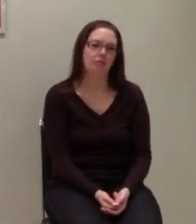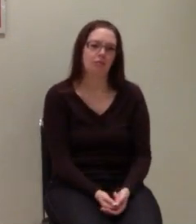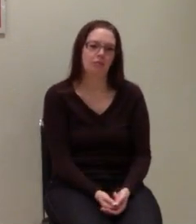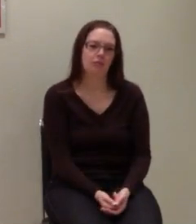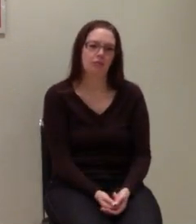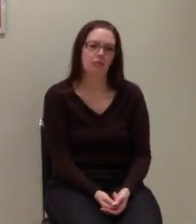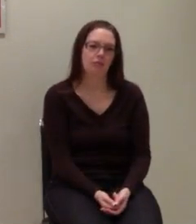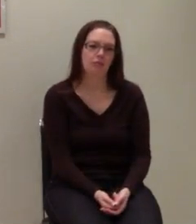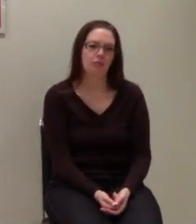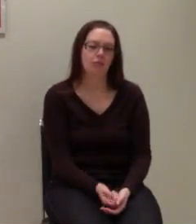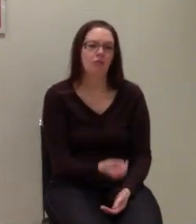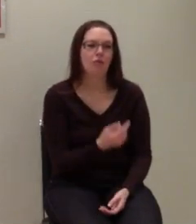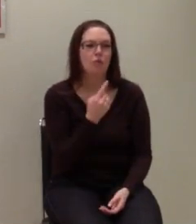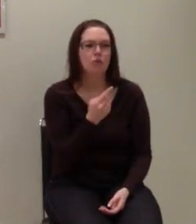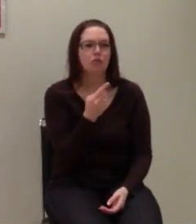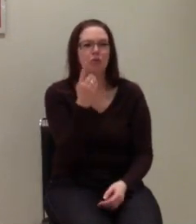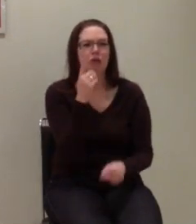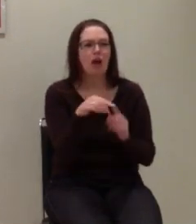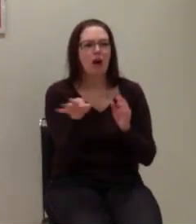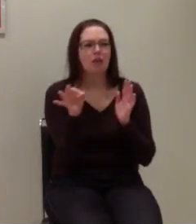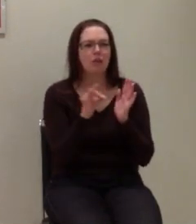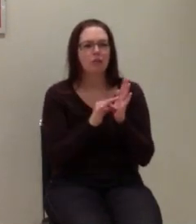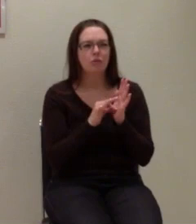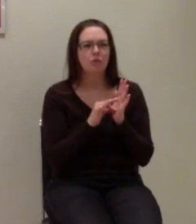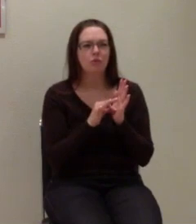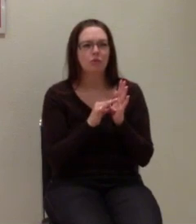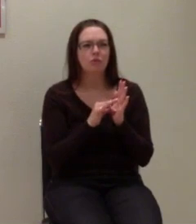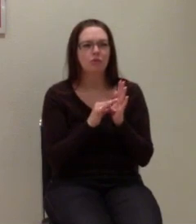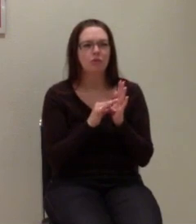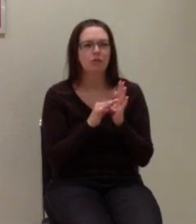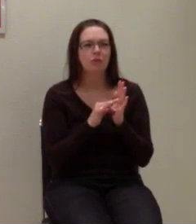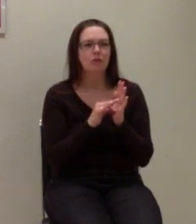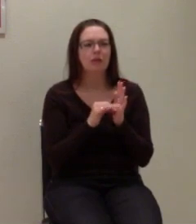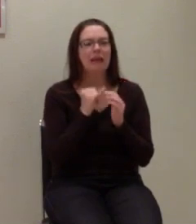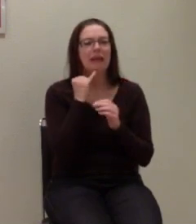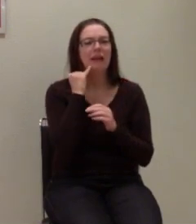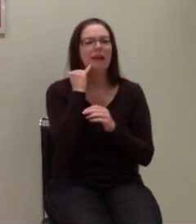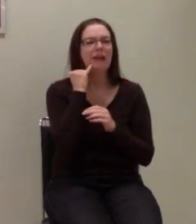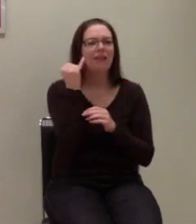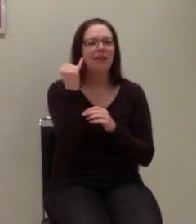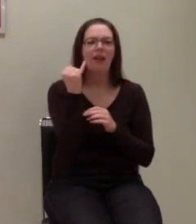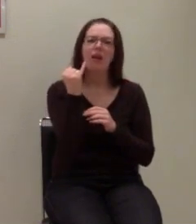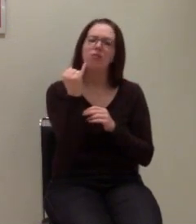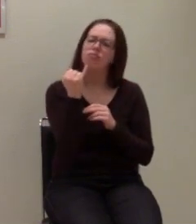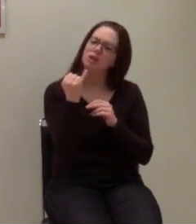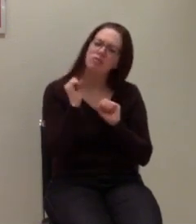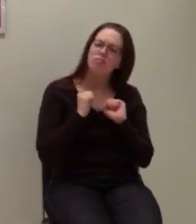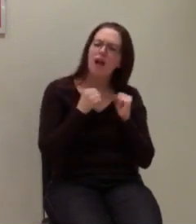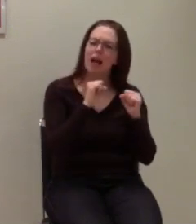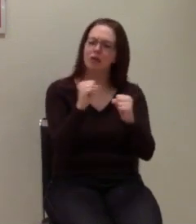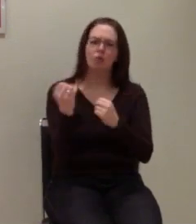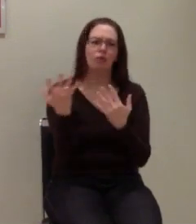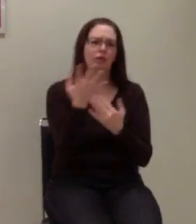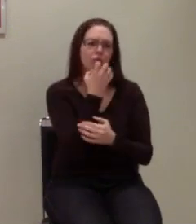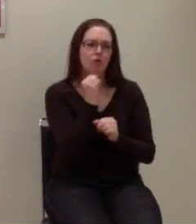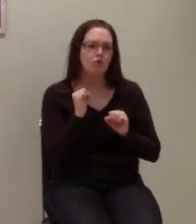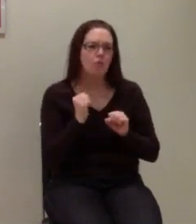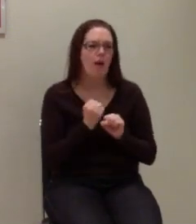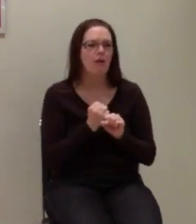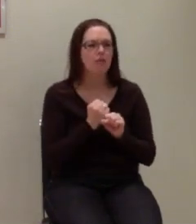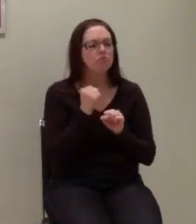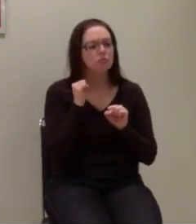Und dann habe ich hier noch einen Punkt, Ideen für verschiedene Aktionen, das können wir auch zwischen den Treffen schon mal uns überlegen und